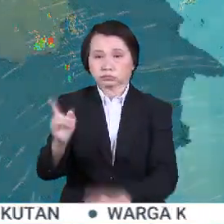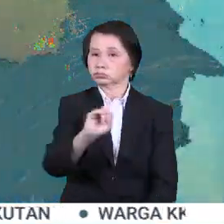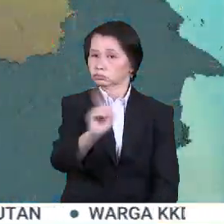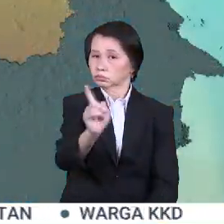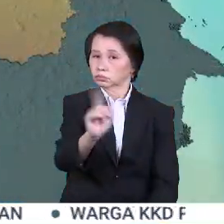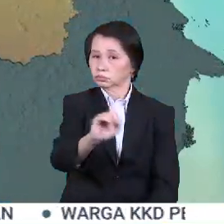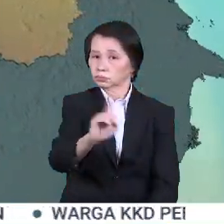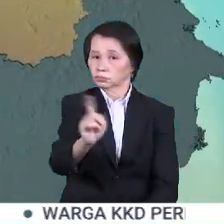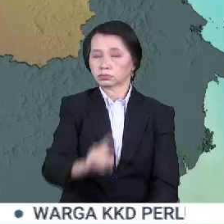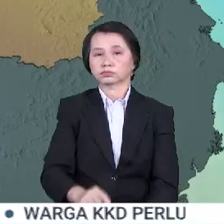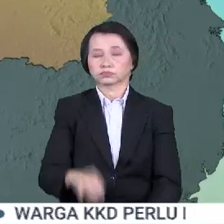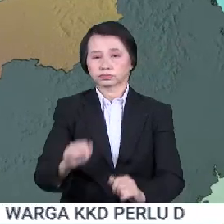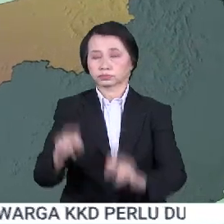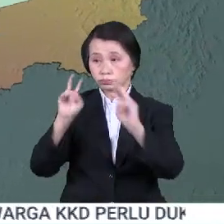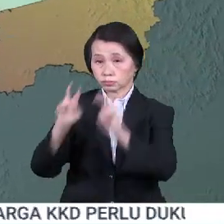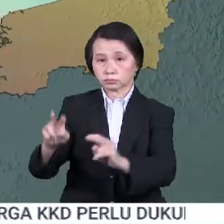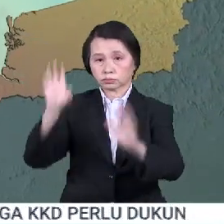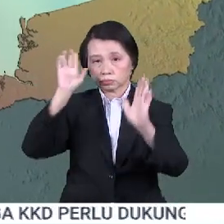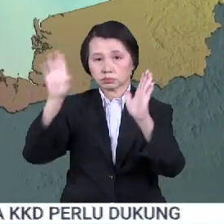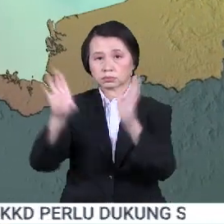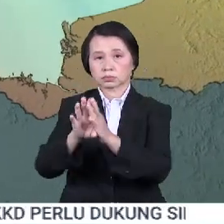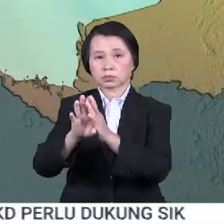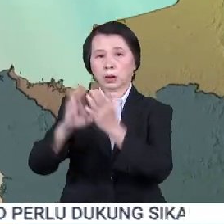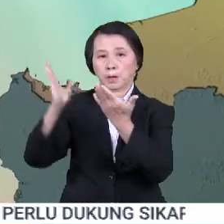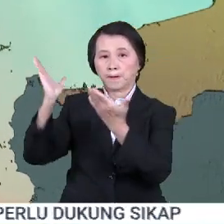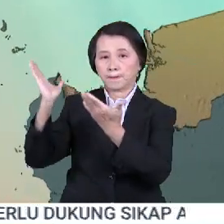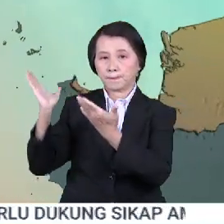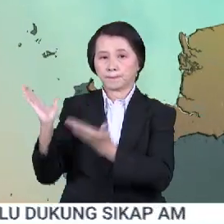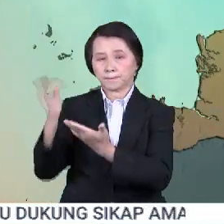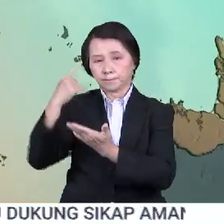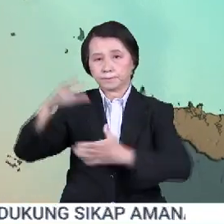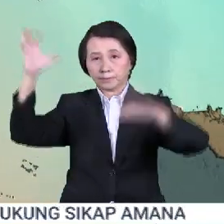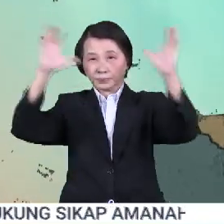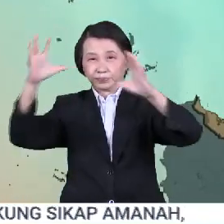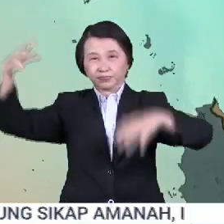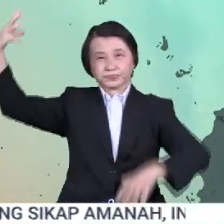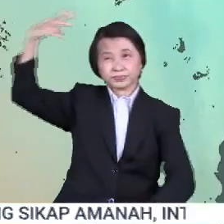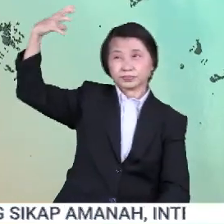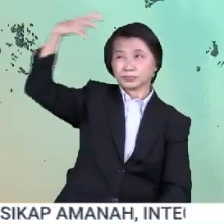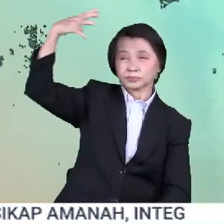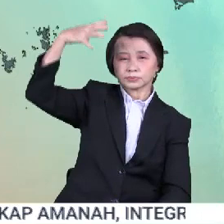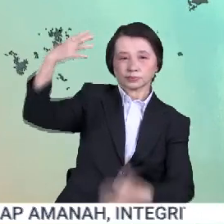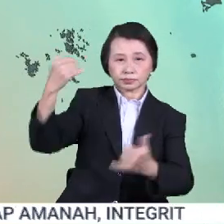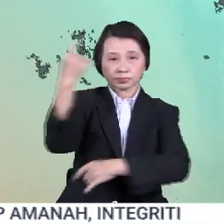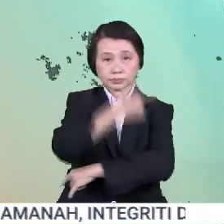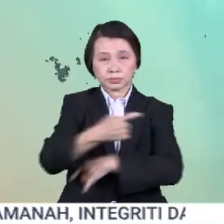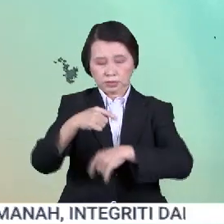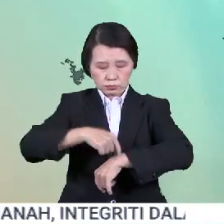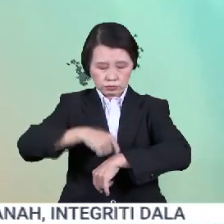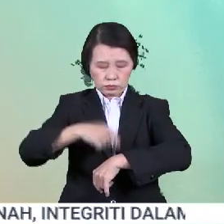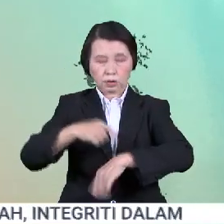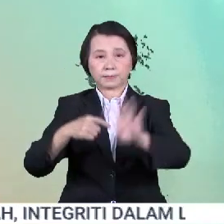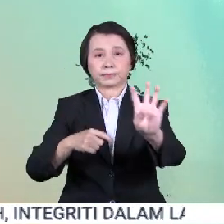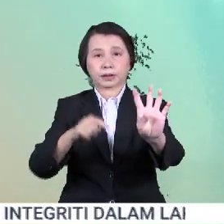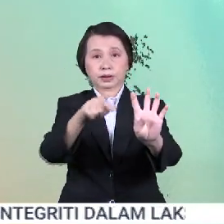Ini jelas diperhatikan melalui pembakaran imej bagi cuaca panas untuk hari ini setakat jam 4.30 petang